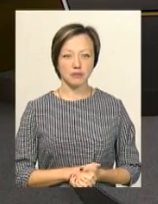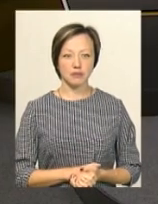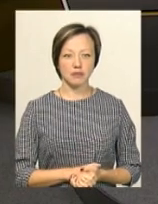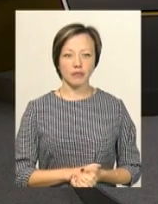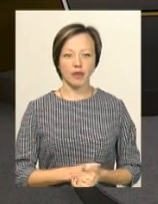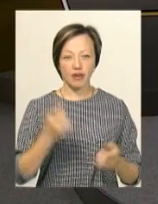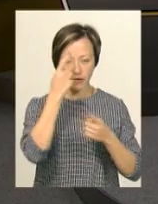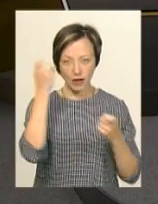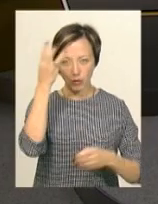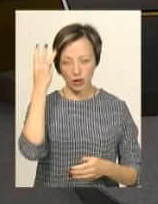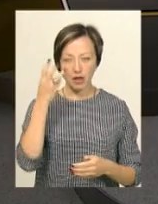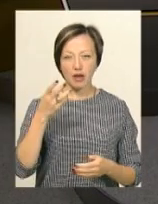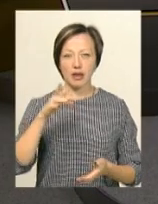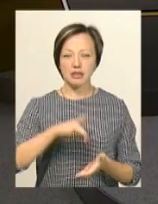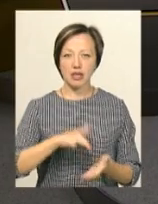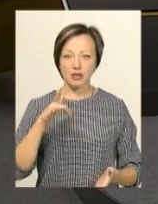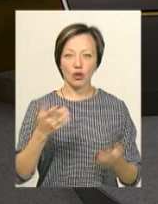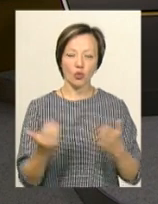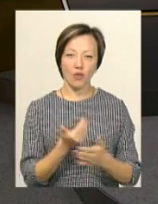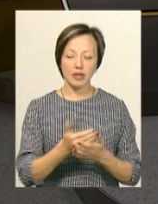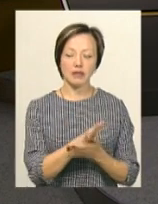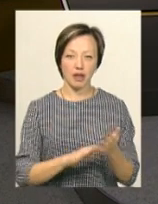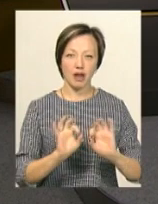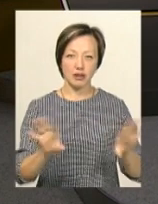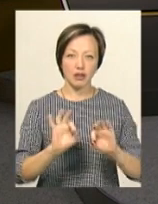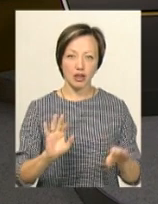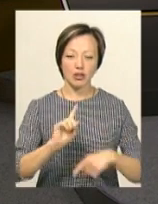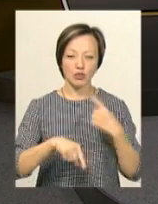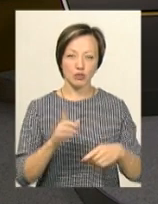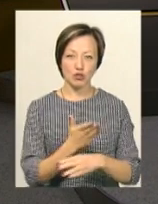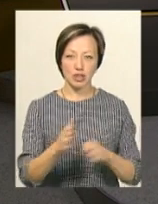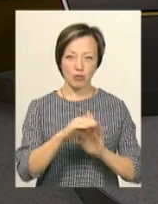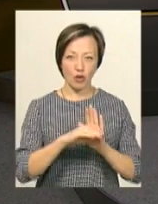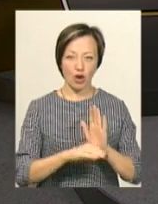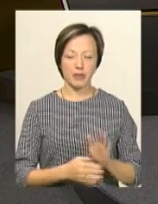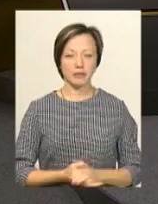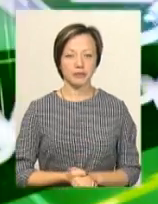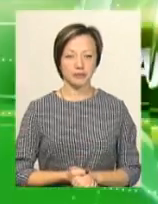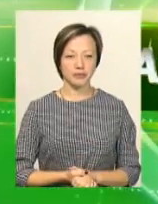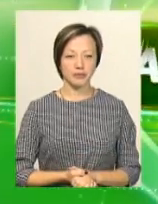В ефірі Поділля-Центр, інформаційний випуск і далі короткий анонс наступної частини програми.